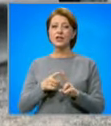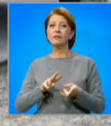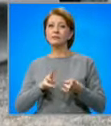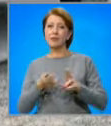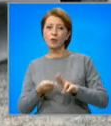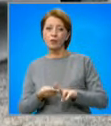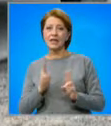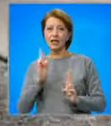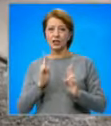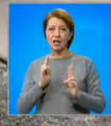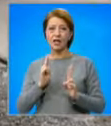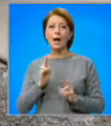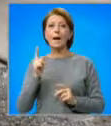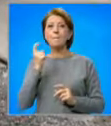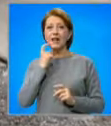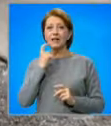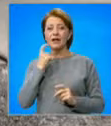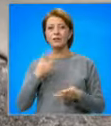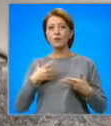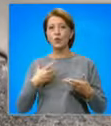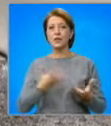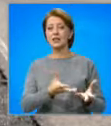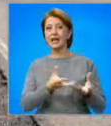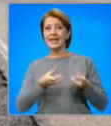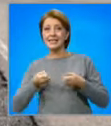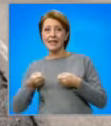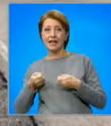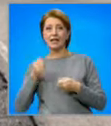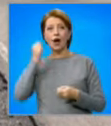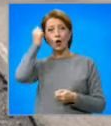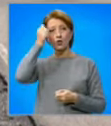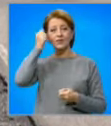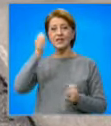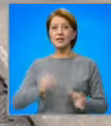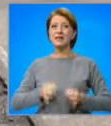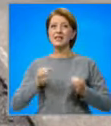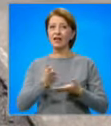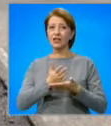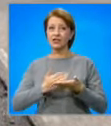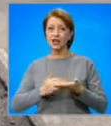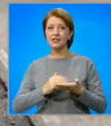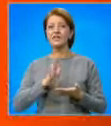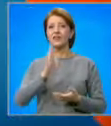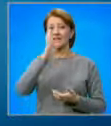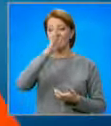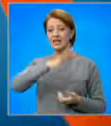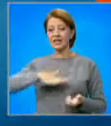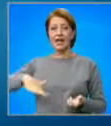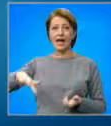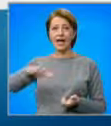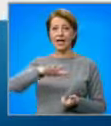Белград поиска изтегляне на косовските спецчасти от северният райони, където живеят етнически сърби.